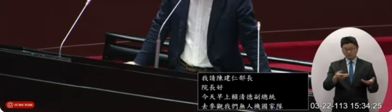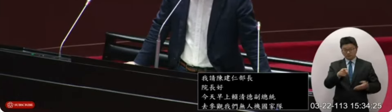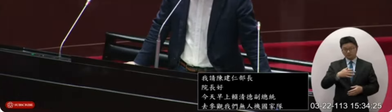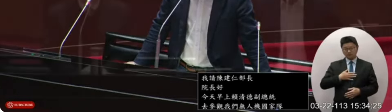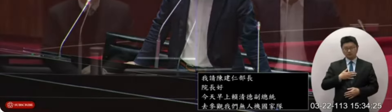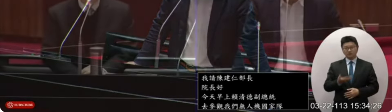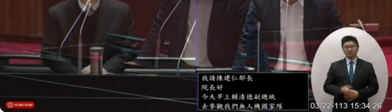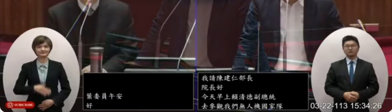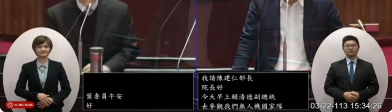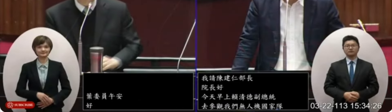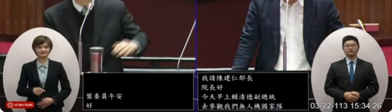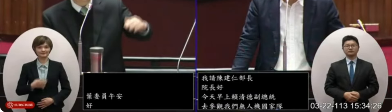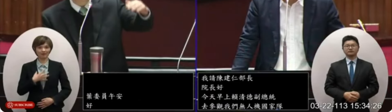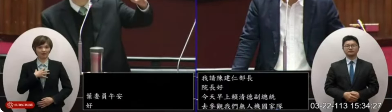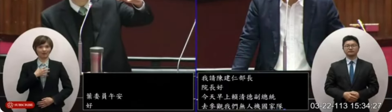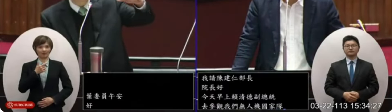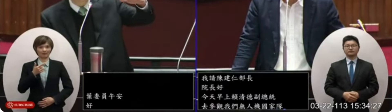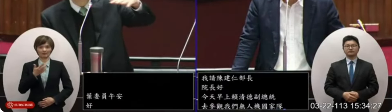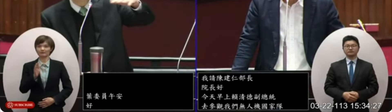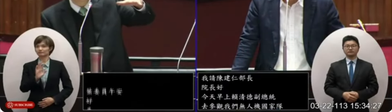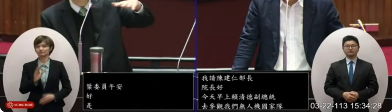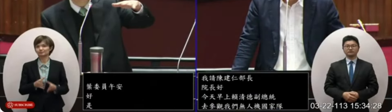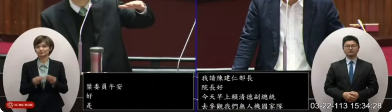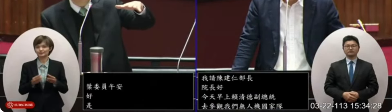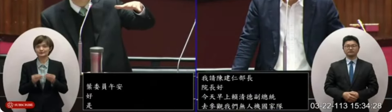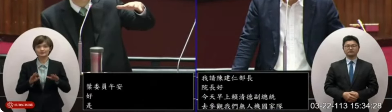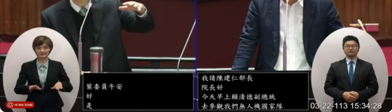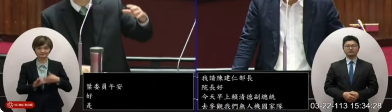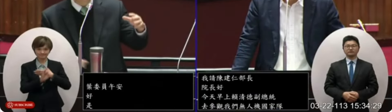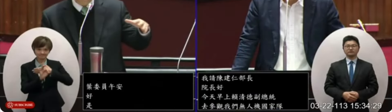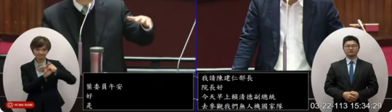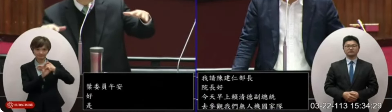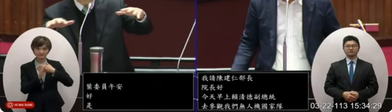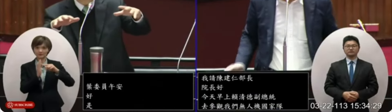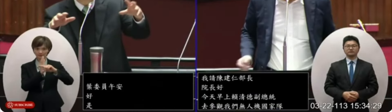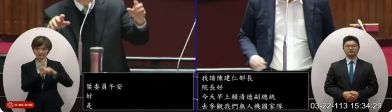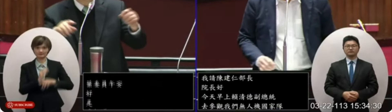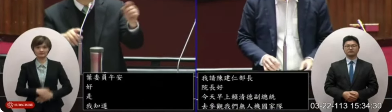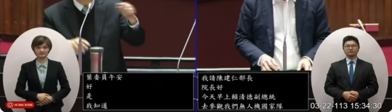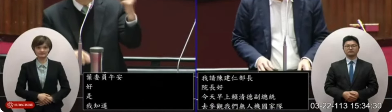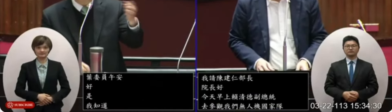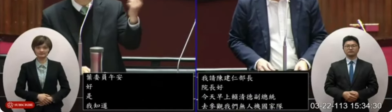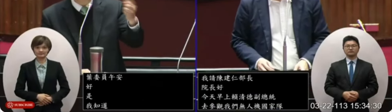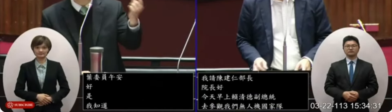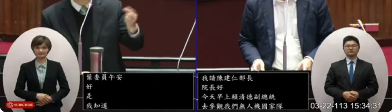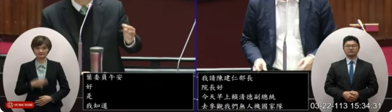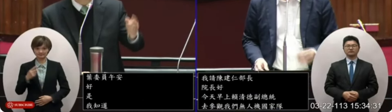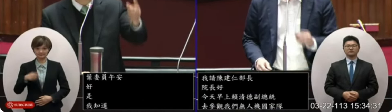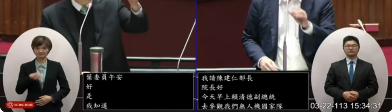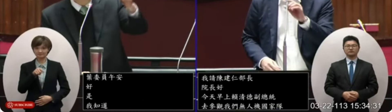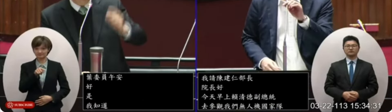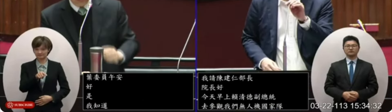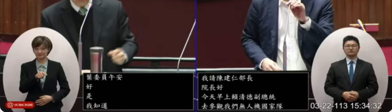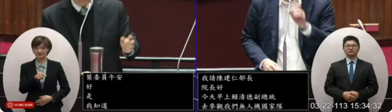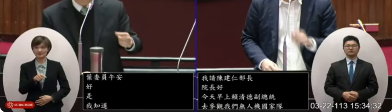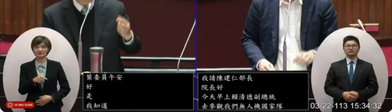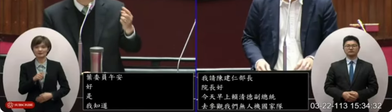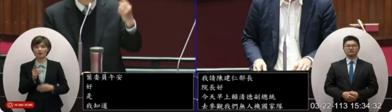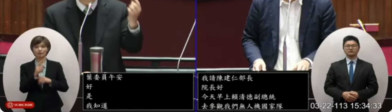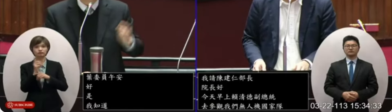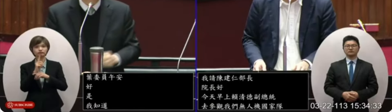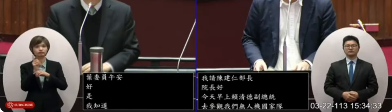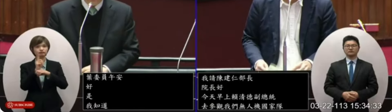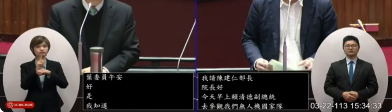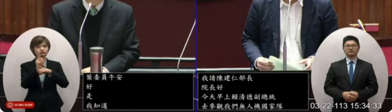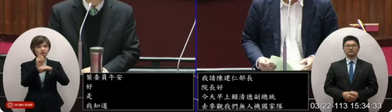我知道 不過這不用大驚小怪啦因為他還在測試的過程當中而且他那一種這個螺旋